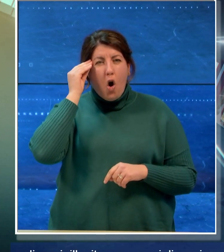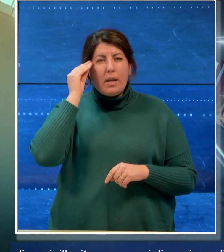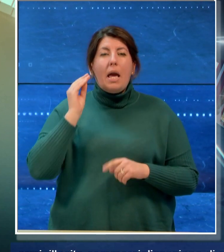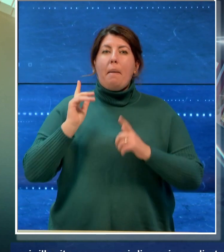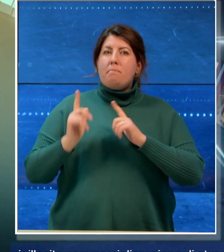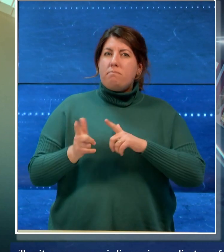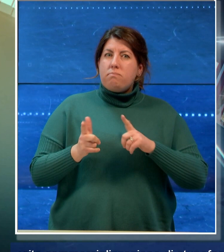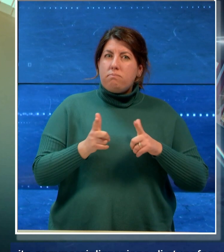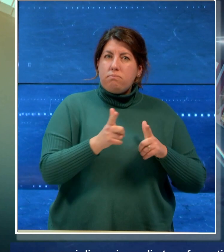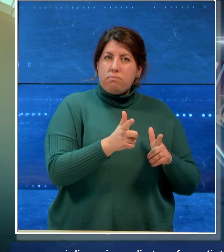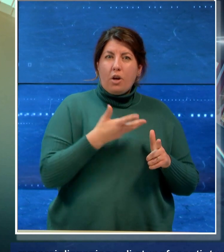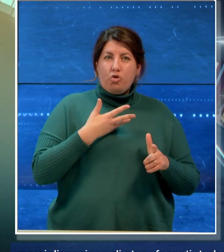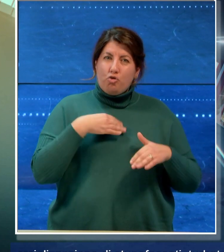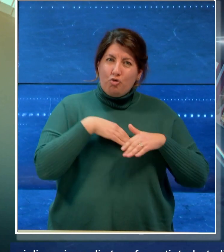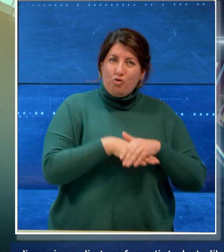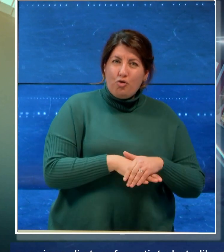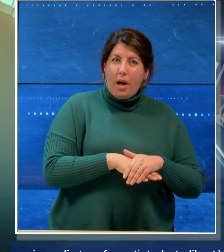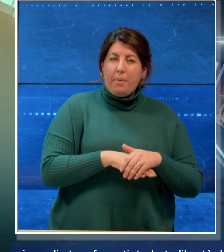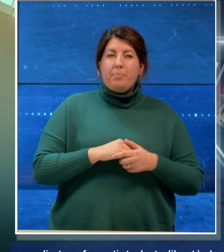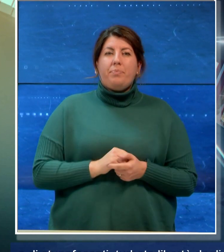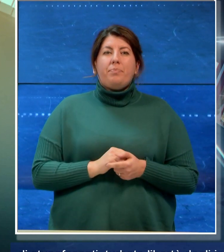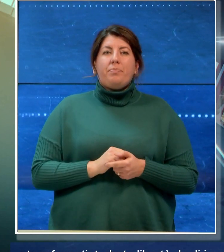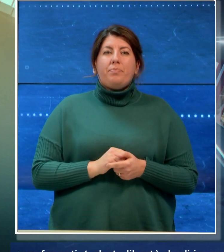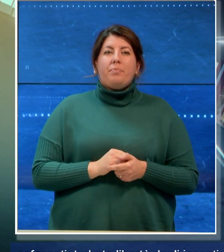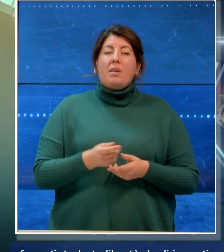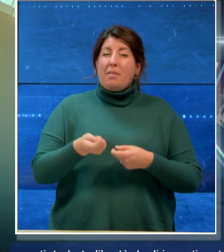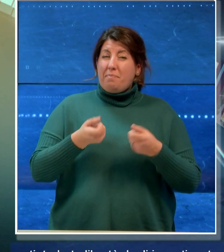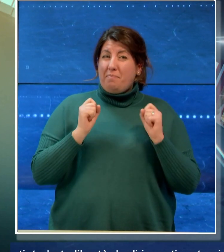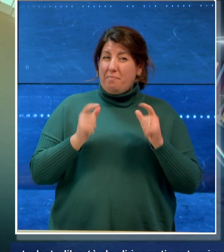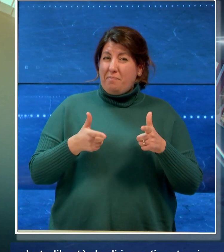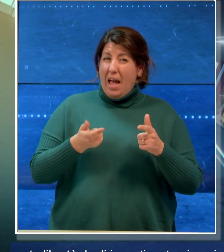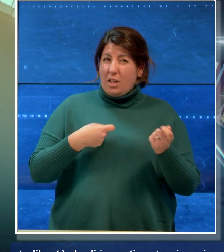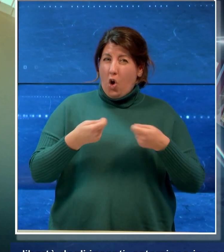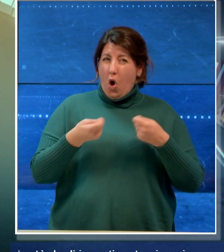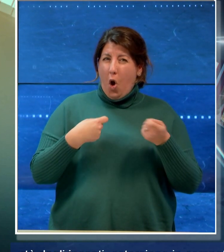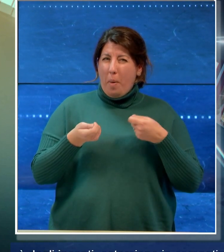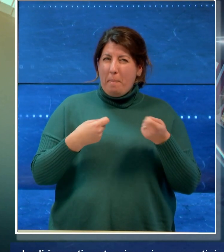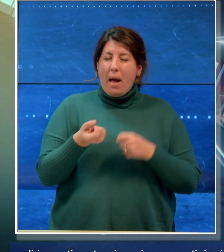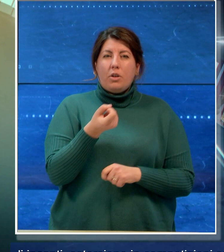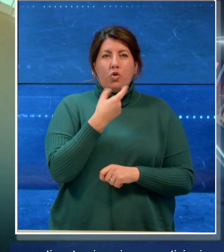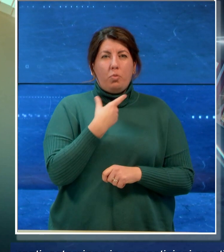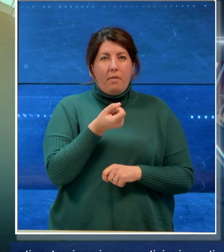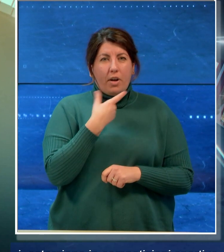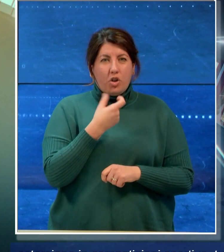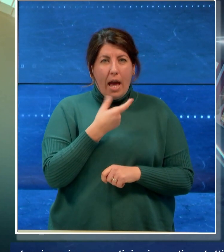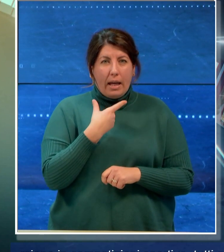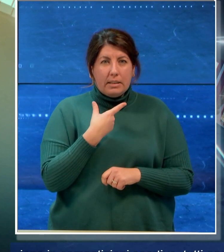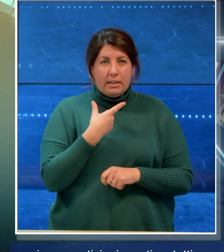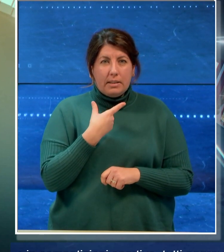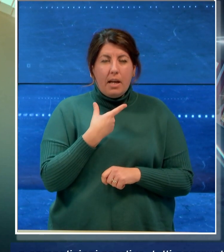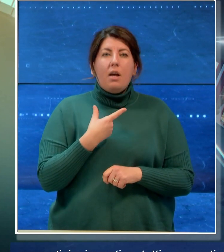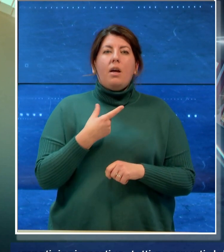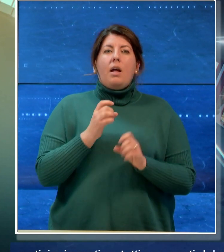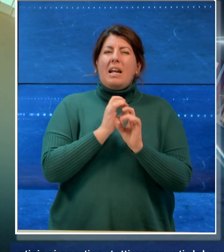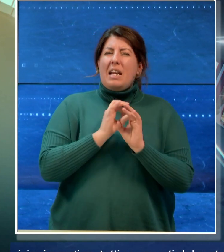e detenzione di armi illecita commercializzazione di stupefacenti turbata